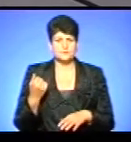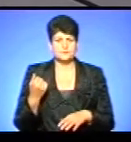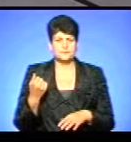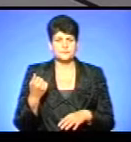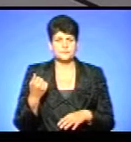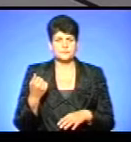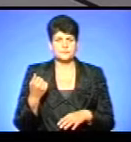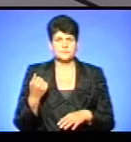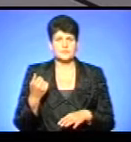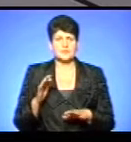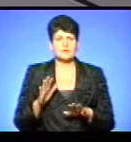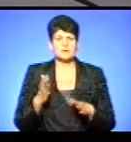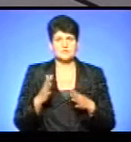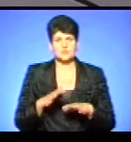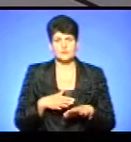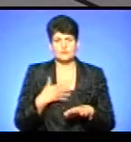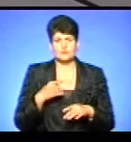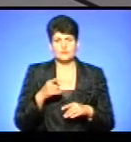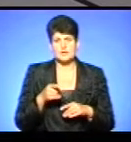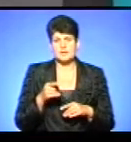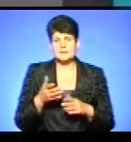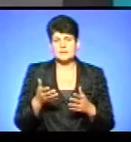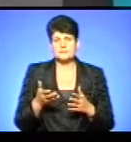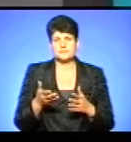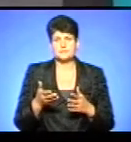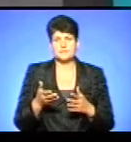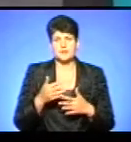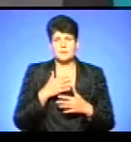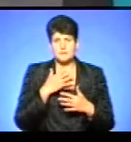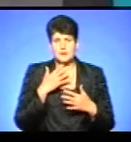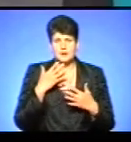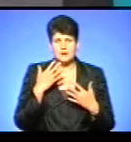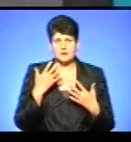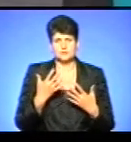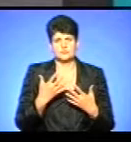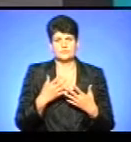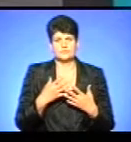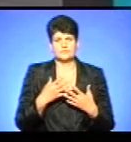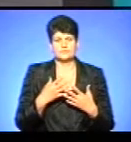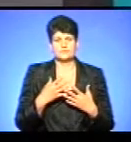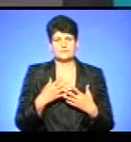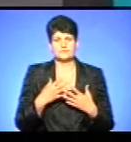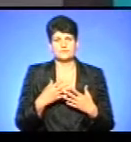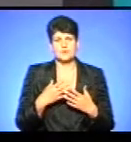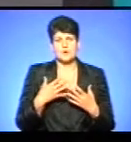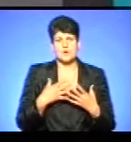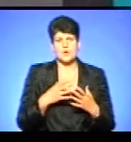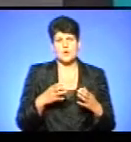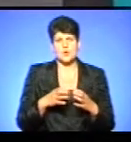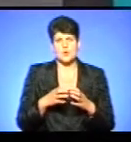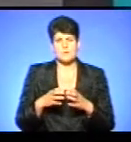і надзвичайно довго. просто-напросто багато взагалі з громади, вони